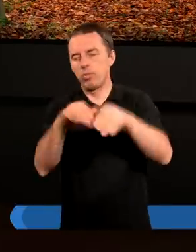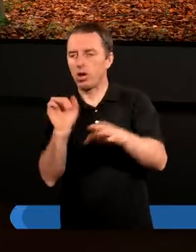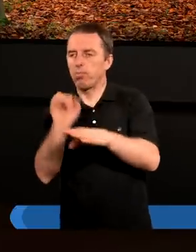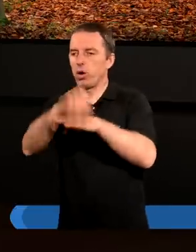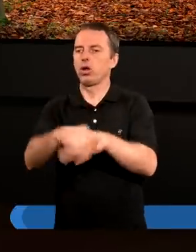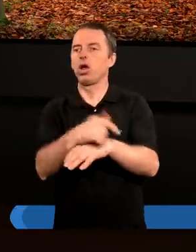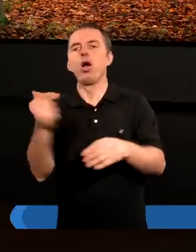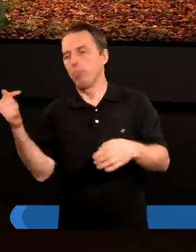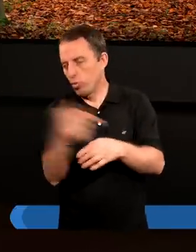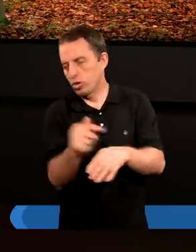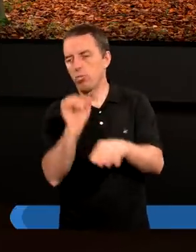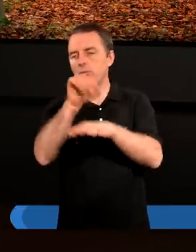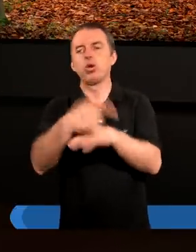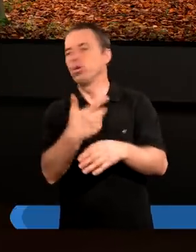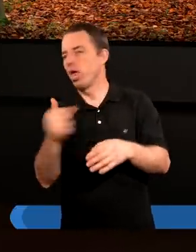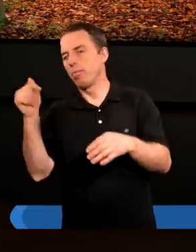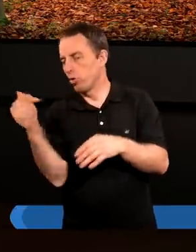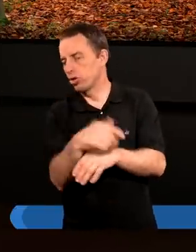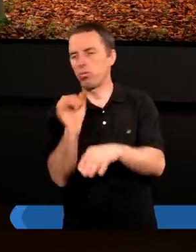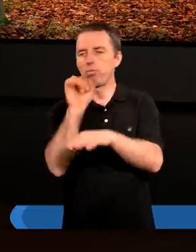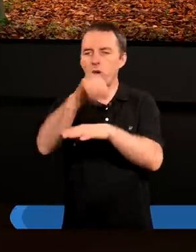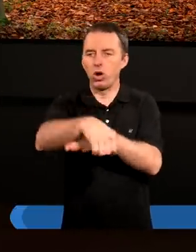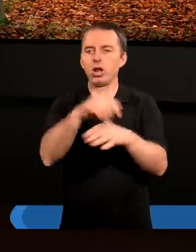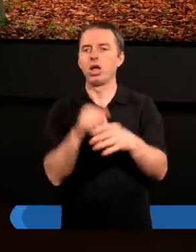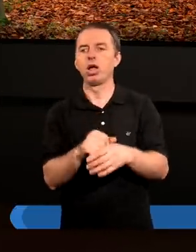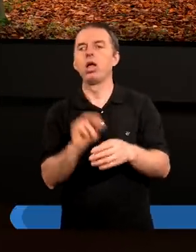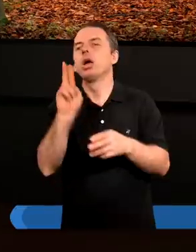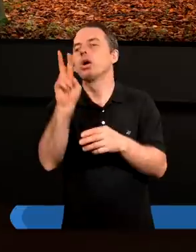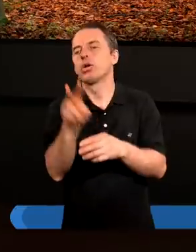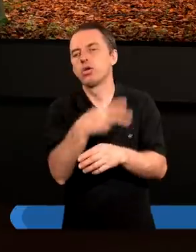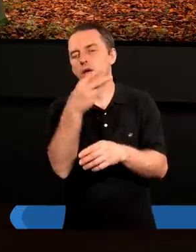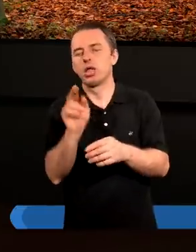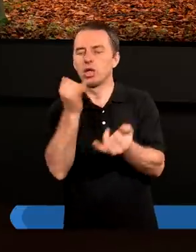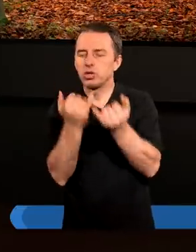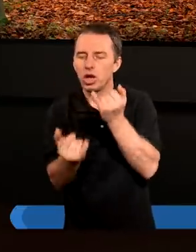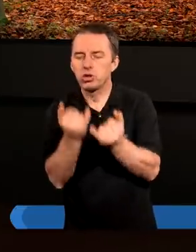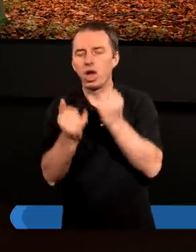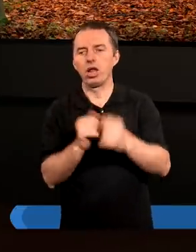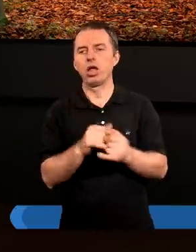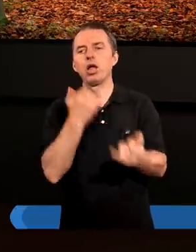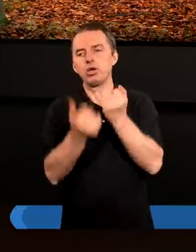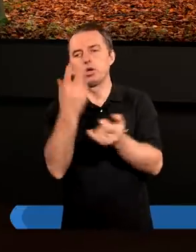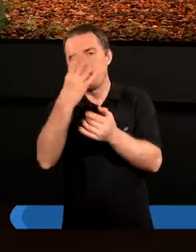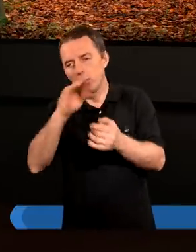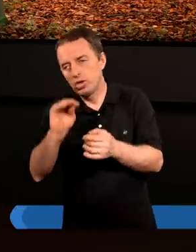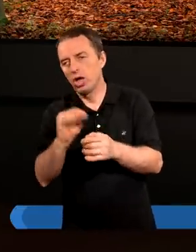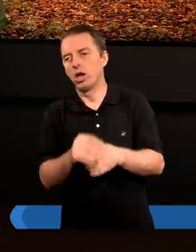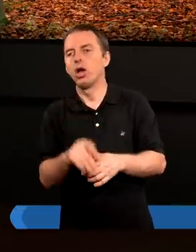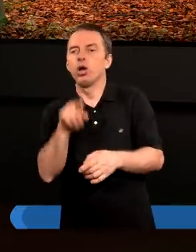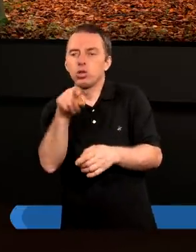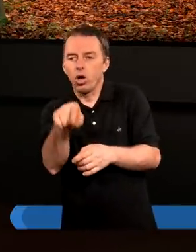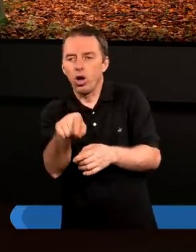pokonać? Musimy go pokonać, czy nie musimy go pokonać? Kiedy, jeżeli? A jeżeli nie, to